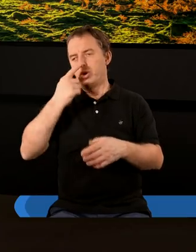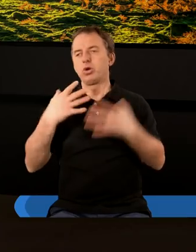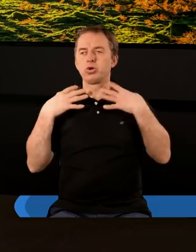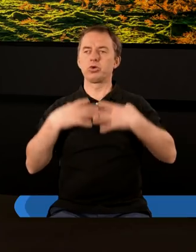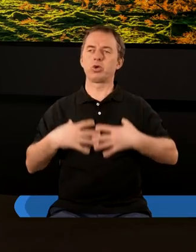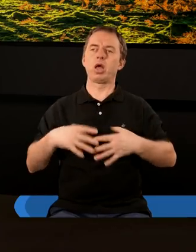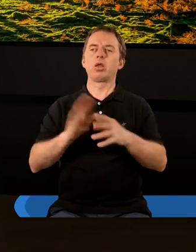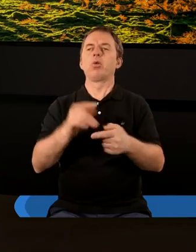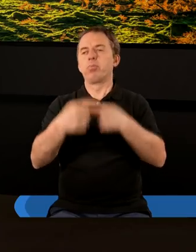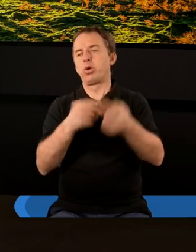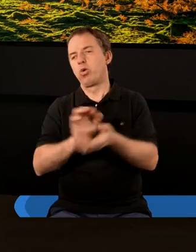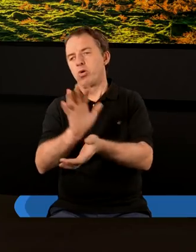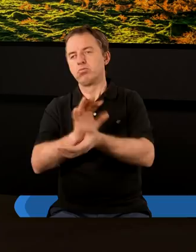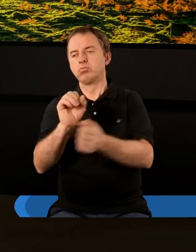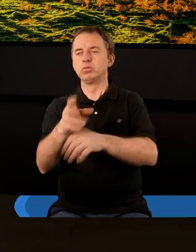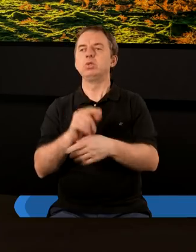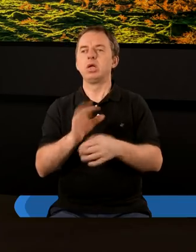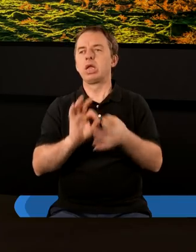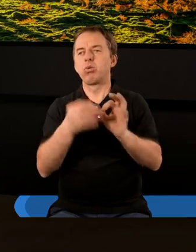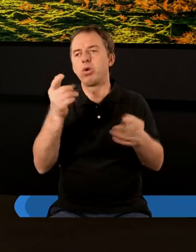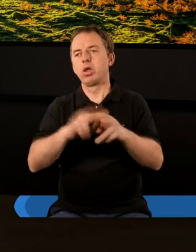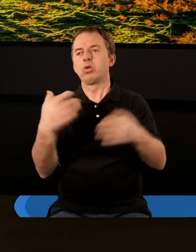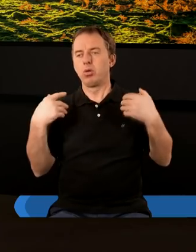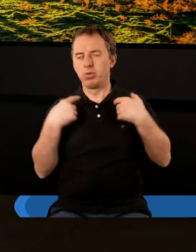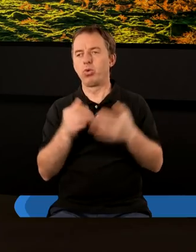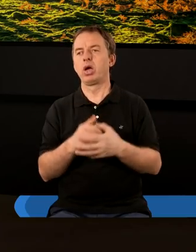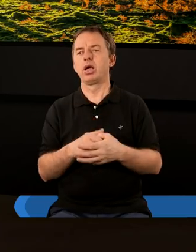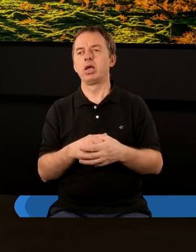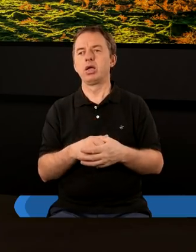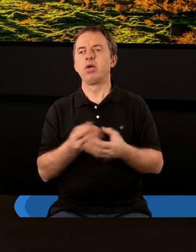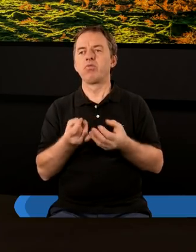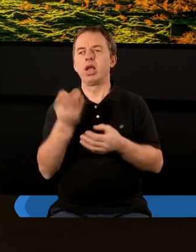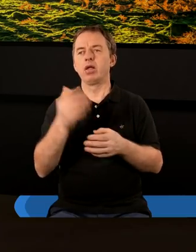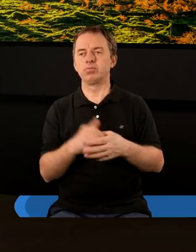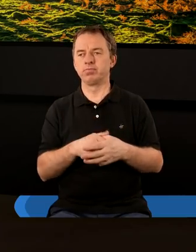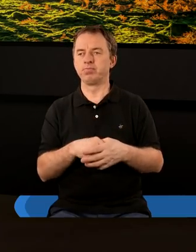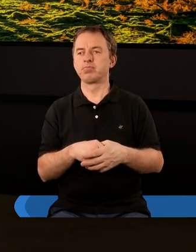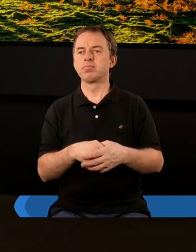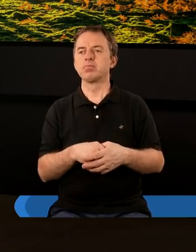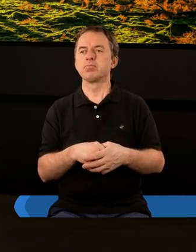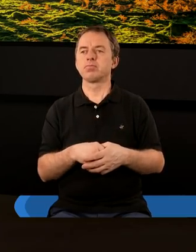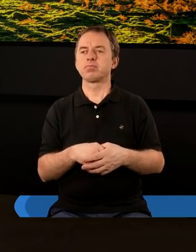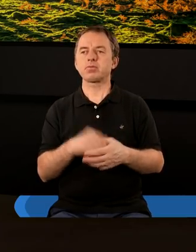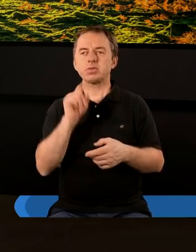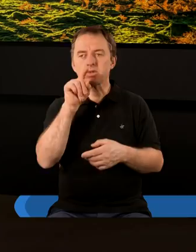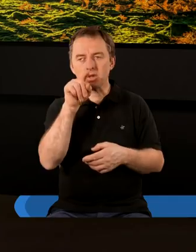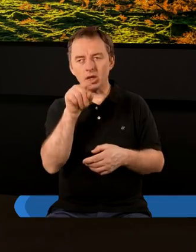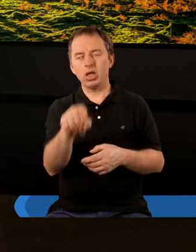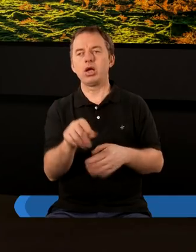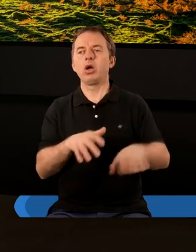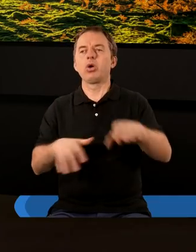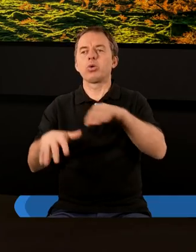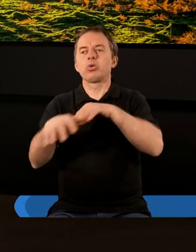pięknych szat które tam produkowano ze złota którego było naprawdę naprawdę wiele i z tego